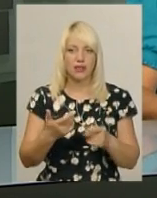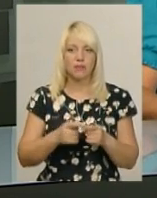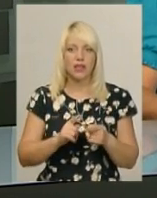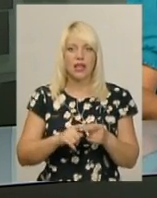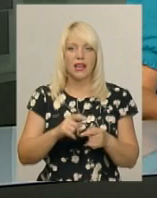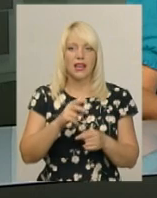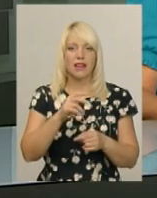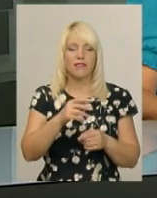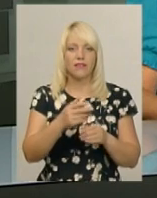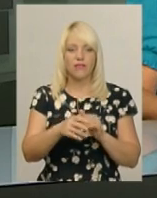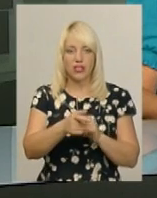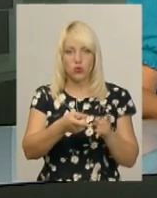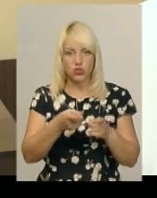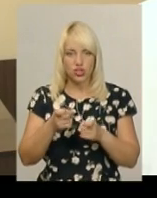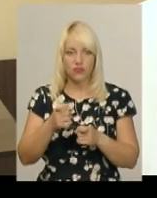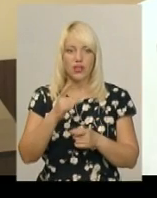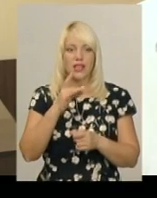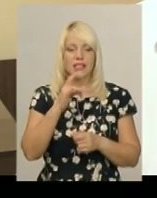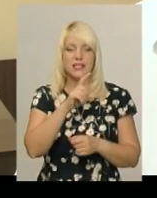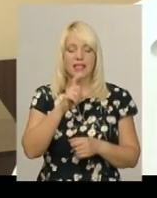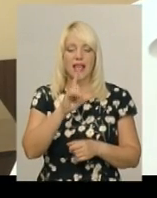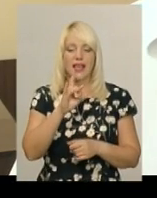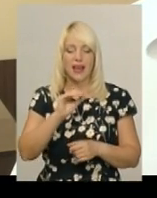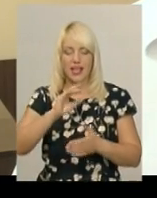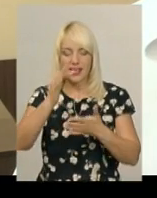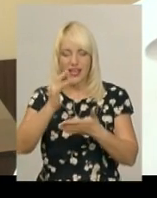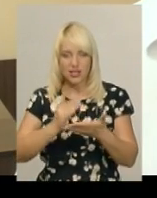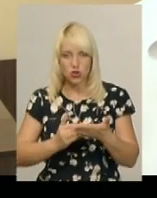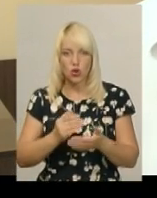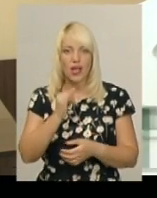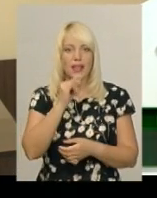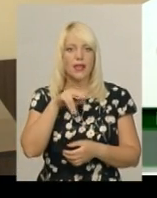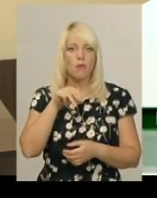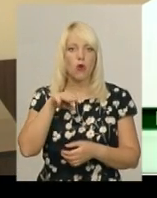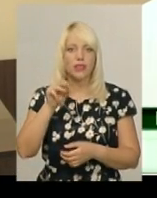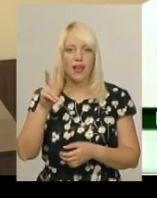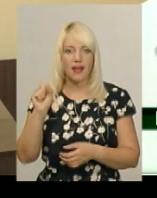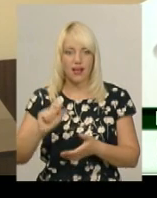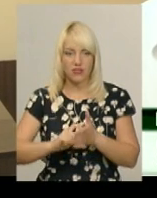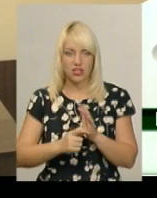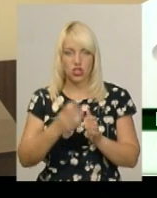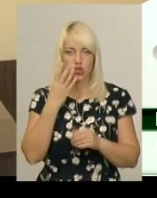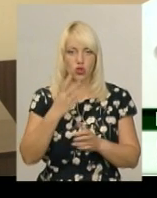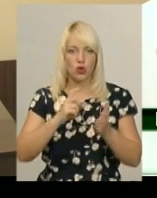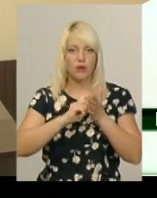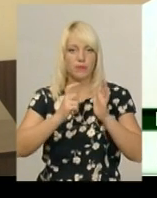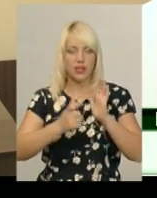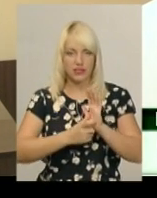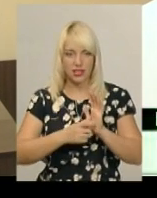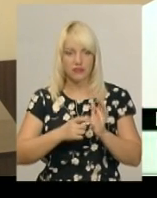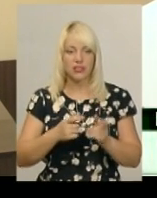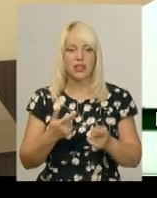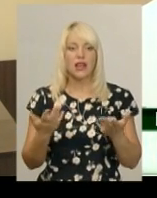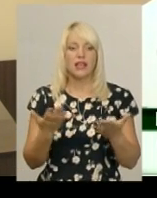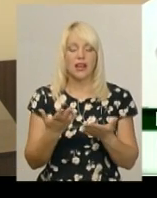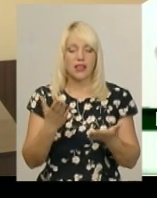придбану в кредит. В результаті цих неправомірних дій службовця банку, чотирьокімнатна квартира, яка розміщена в